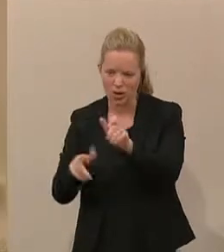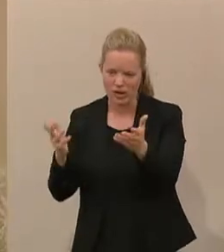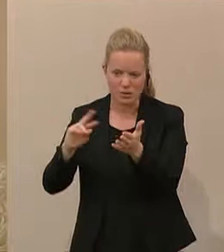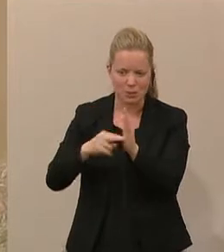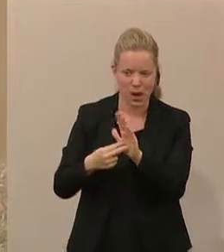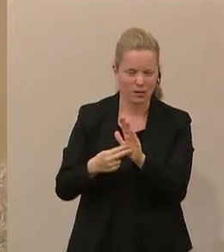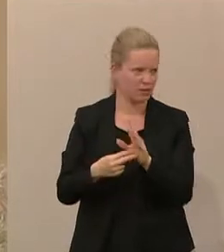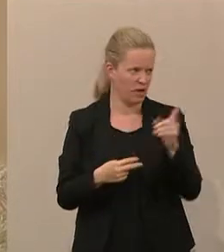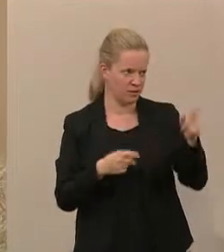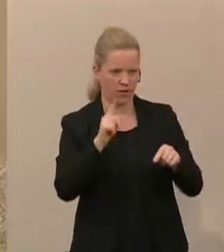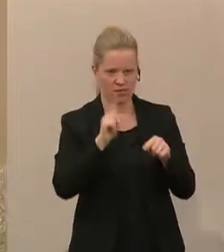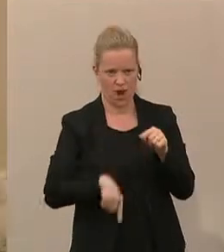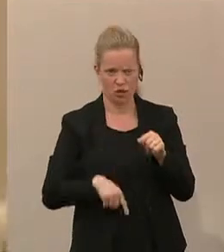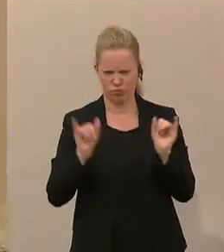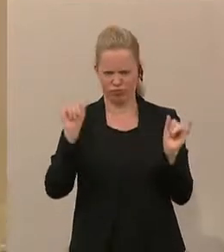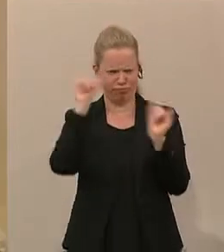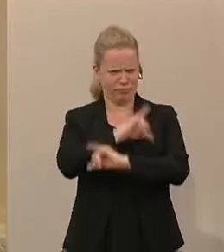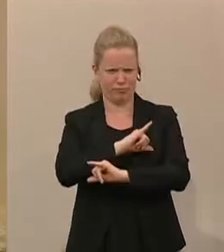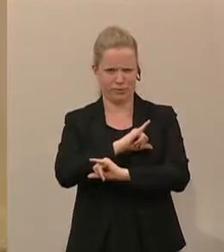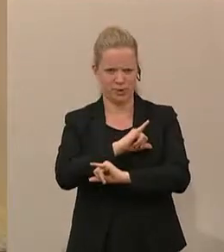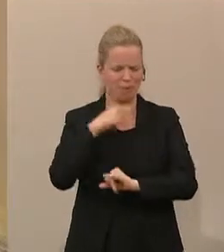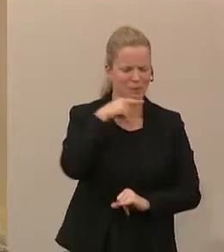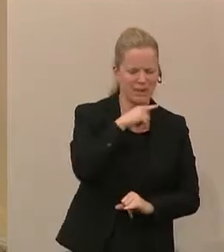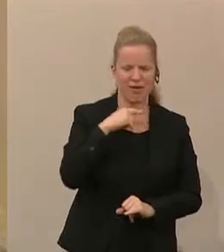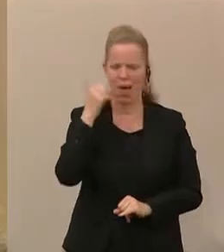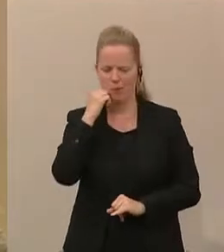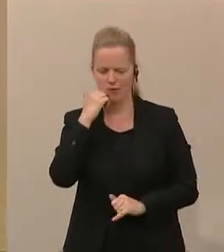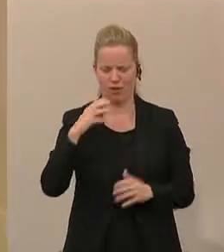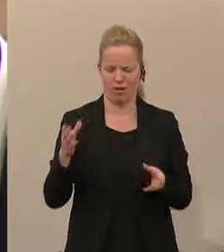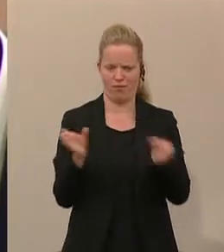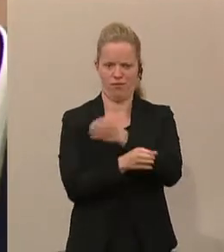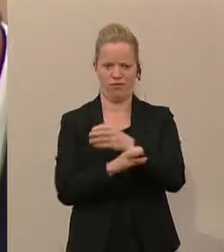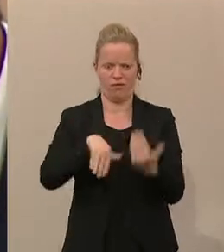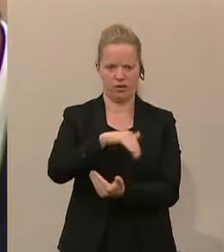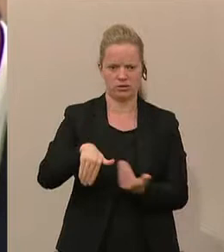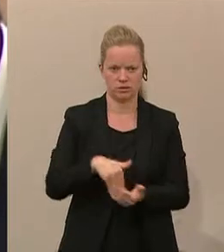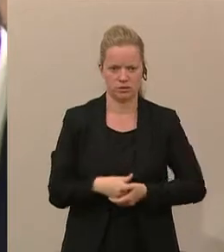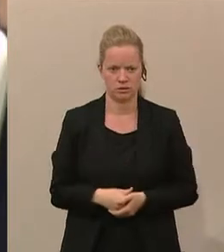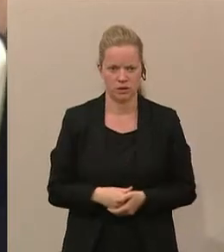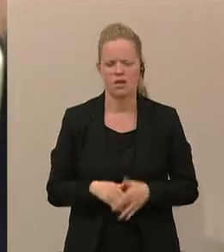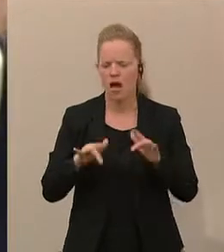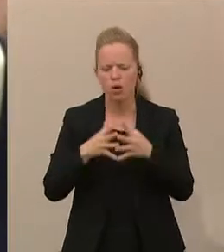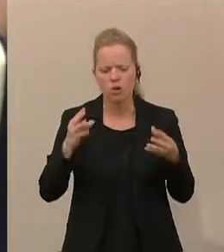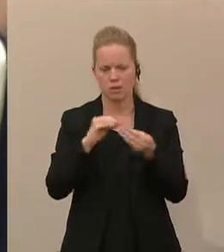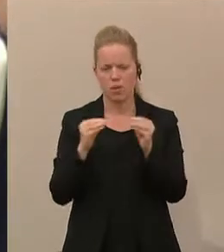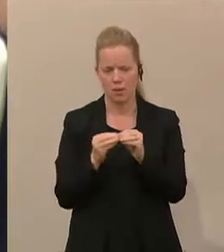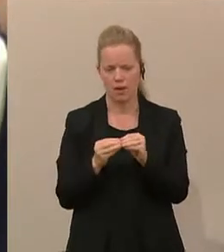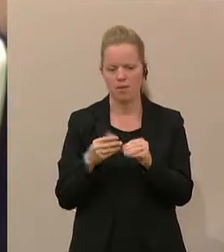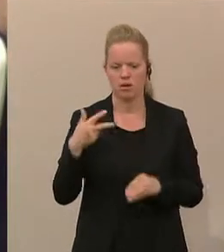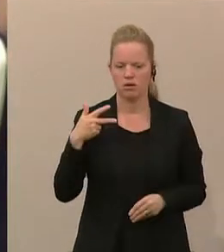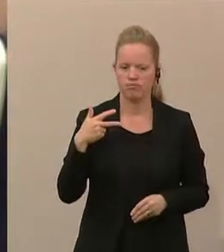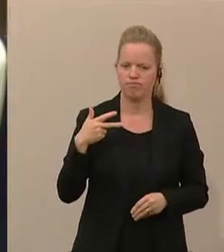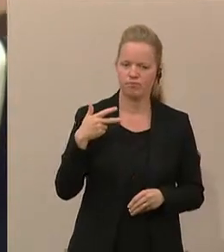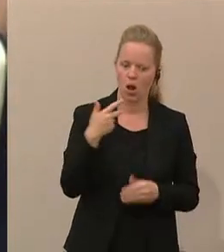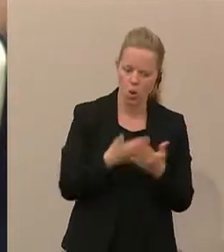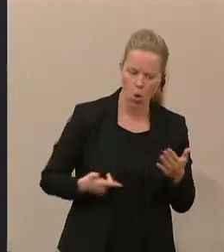falsch, was Sie hier machen. Sie verwechseln hier ein bisschen Birnen mit Äpfeln. Ja, wir haben ein großes Problem im Bereich von Lohn- und Sozialdumping. Und vor allem in Österreich haben